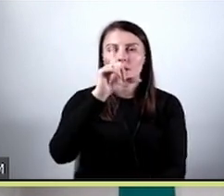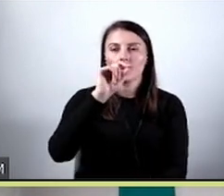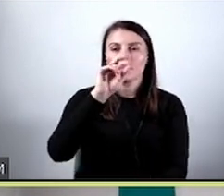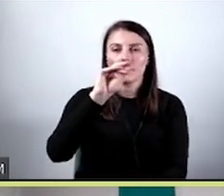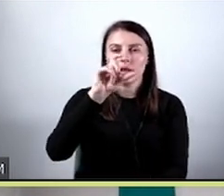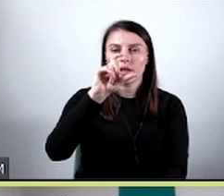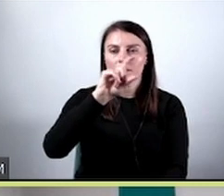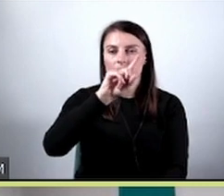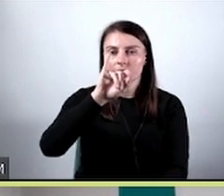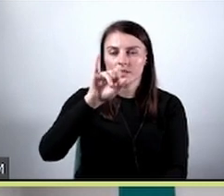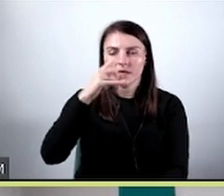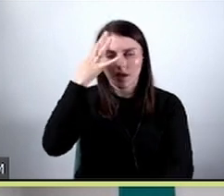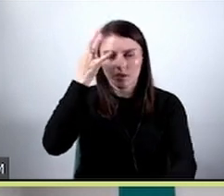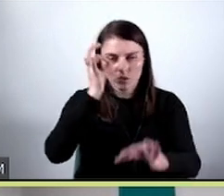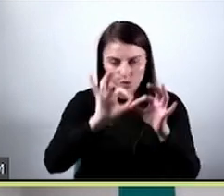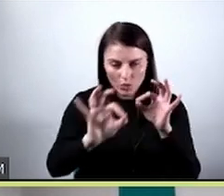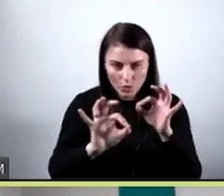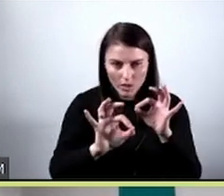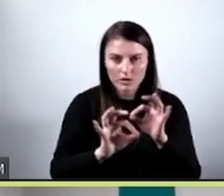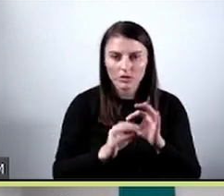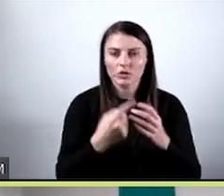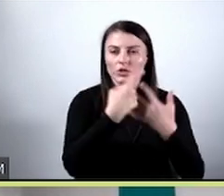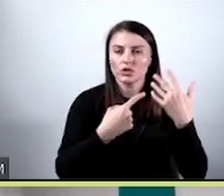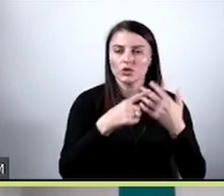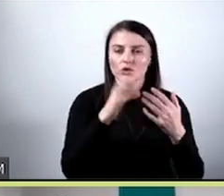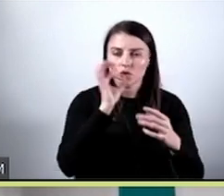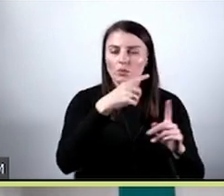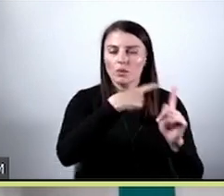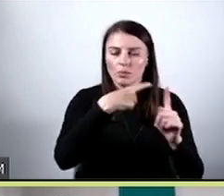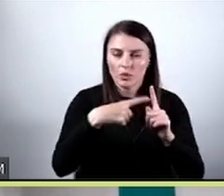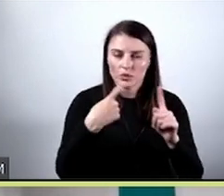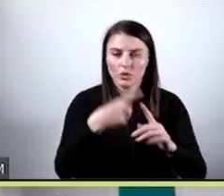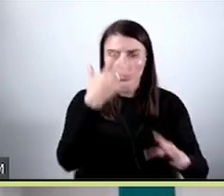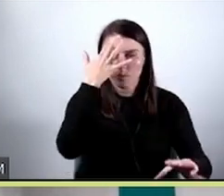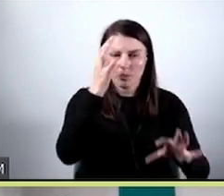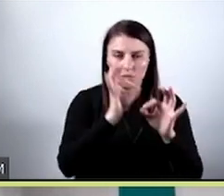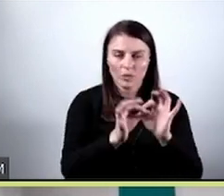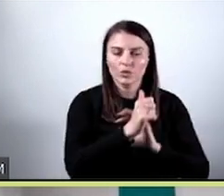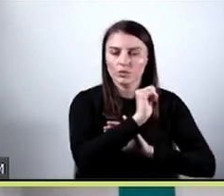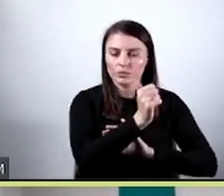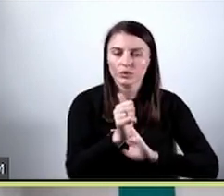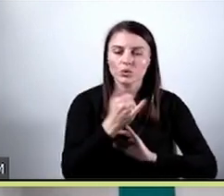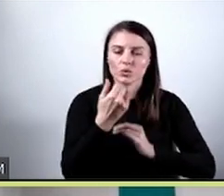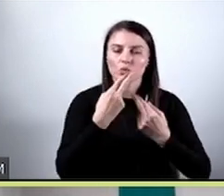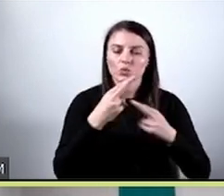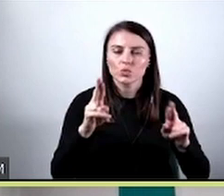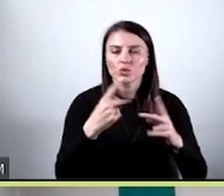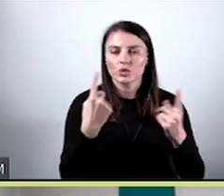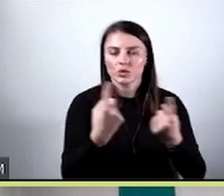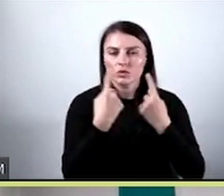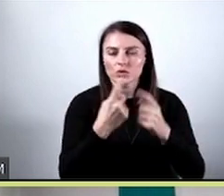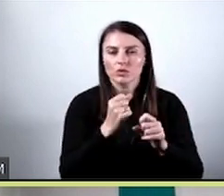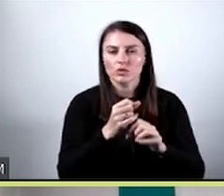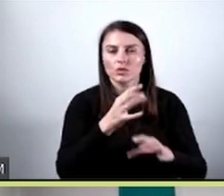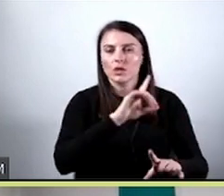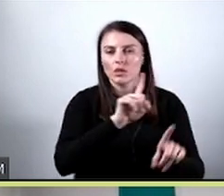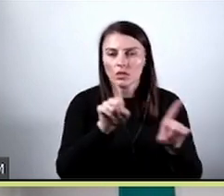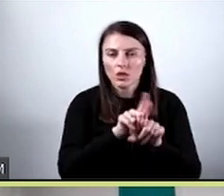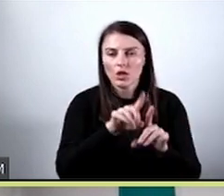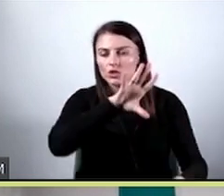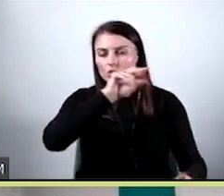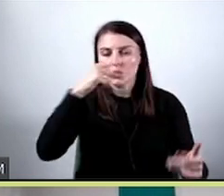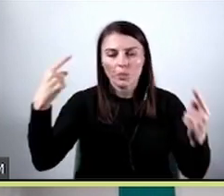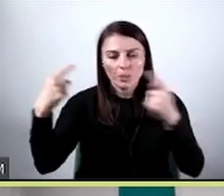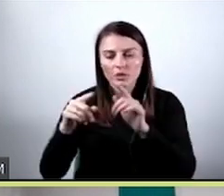gdzie precyzja to jest liczba wszystkich pozytywnych poprawnień sklasyfikowanych przypadków do wszystkich sklasyfikowanych pozytywnie. Czyli